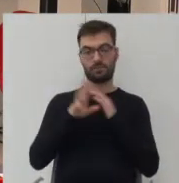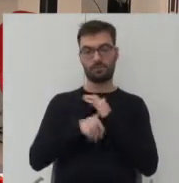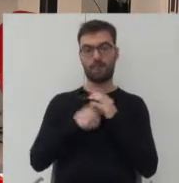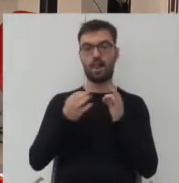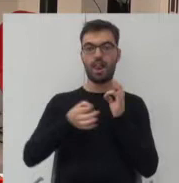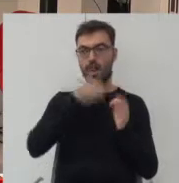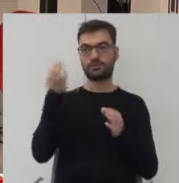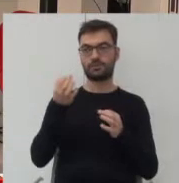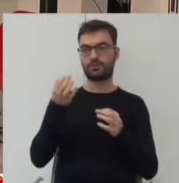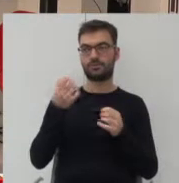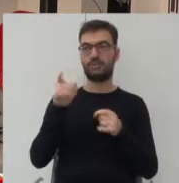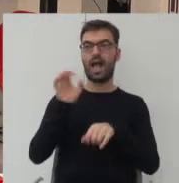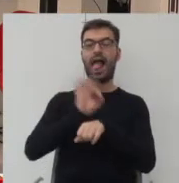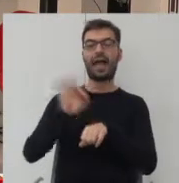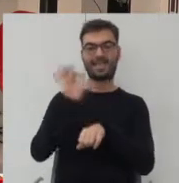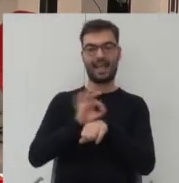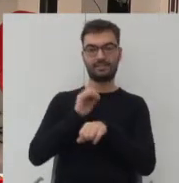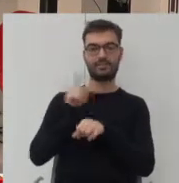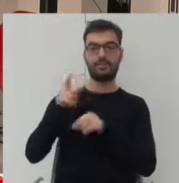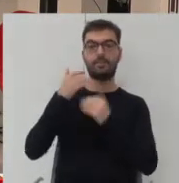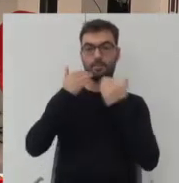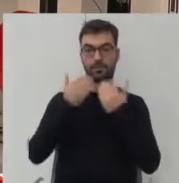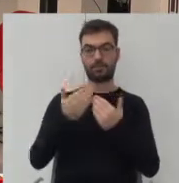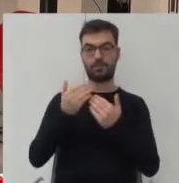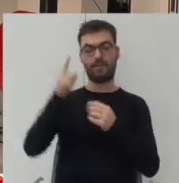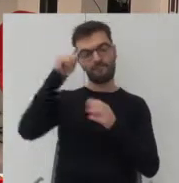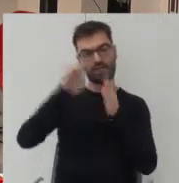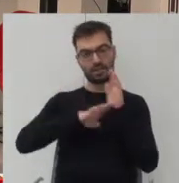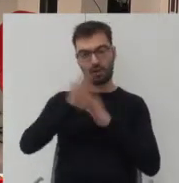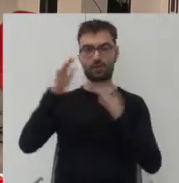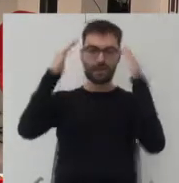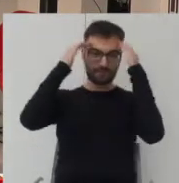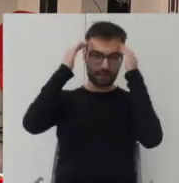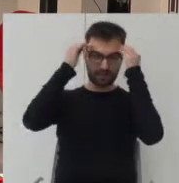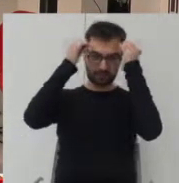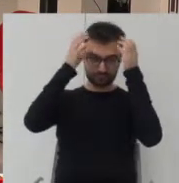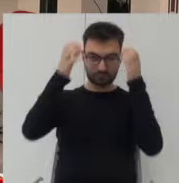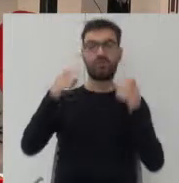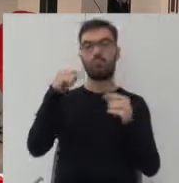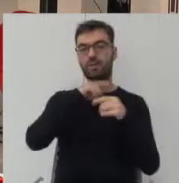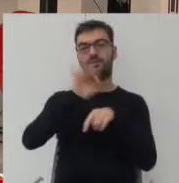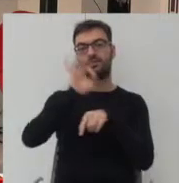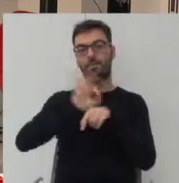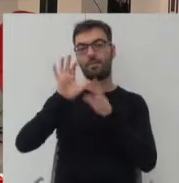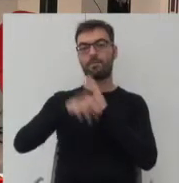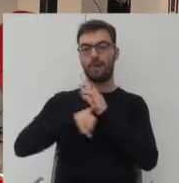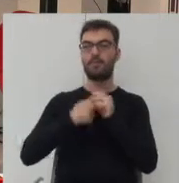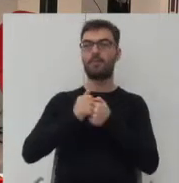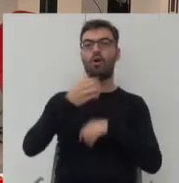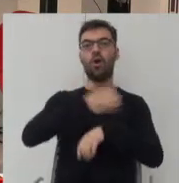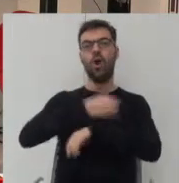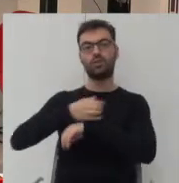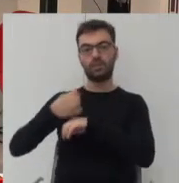architekt ma możliwość poprzez swoje wykształcenie i wiedzę zaprojektować miasto, bądź osiedle w taki sposób,